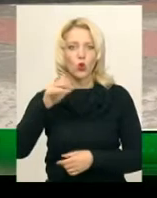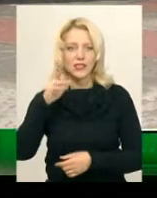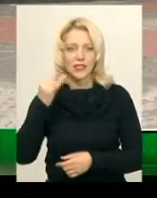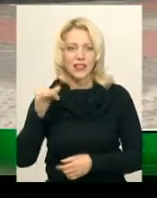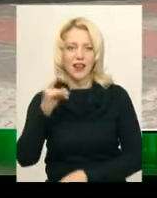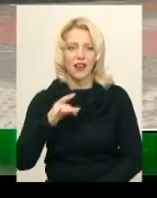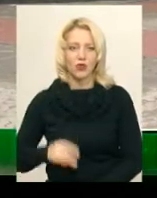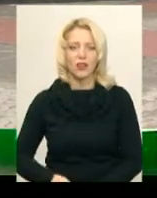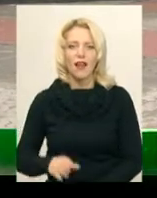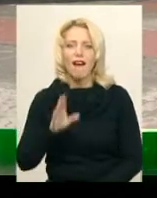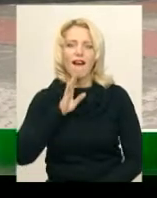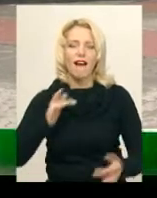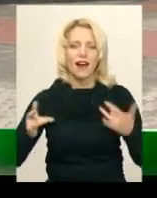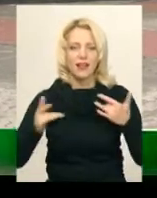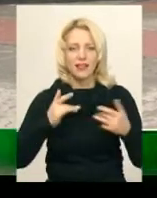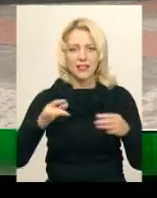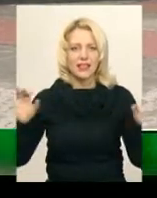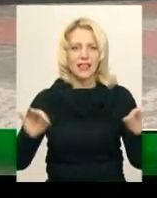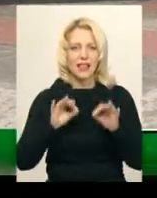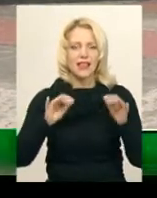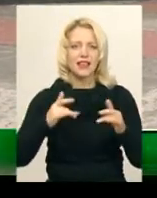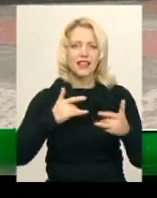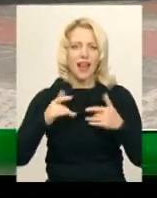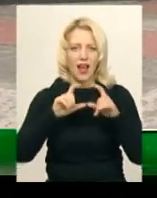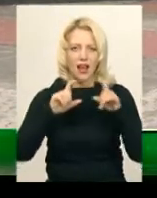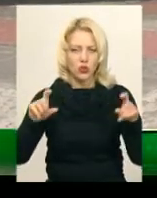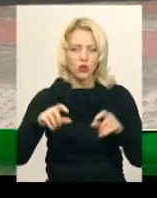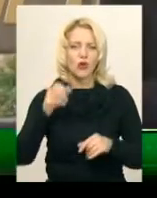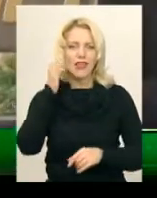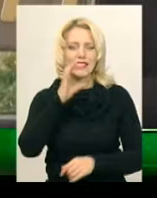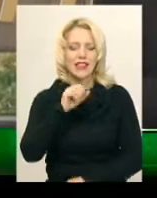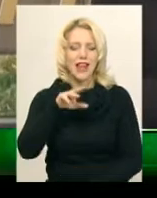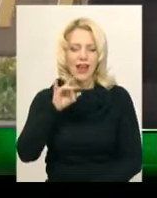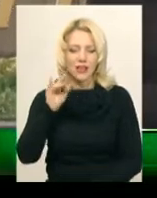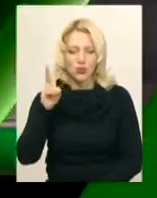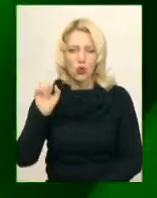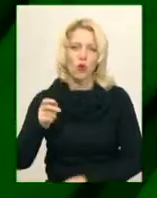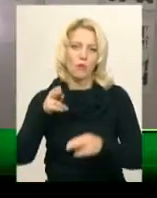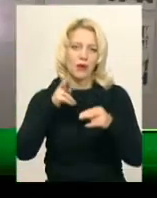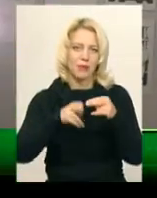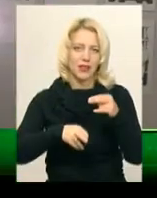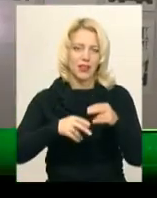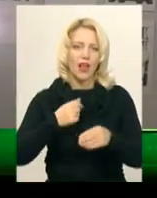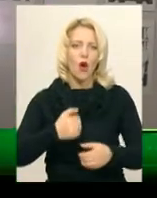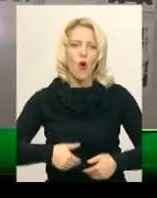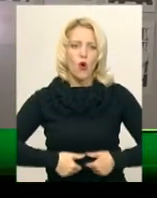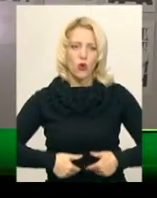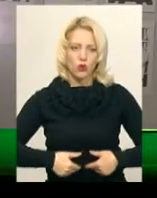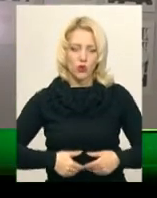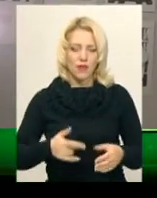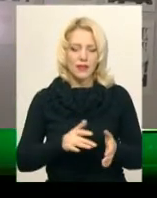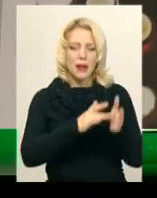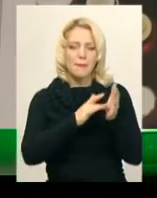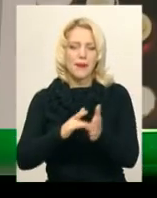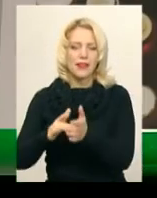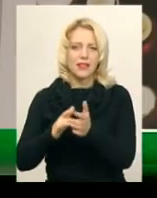Актриса Хмельницького облдрамму з театру імені Михайла Старицького припинила голодування. Мендрівну виставку «Майдан.